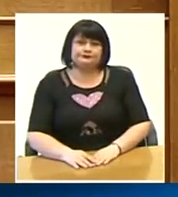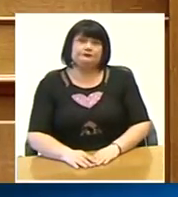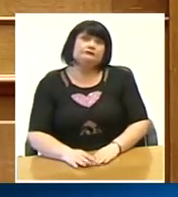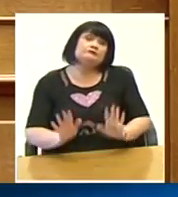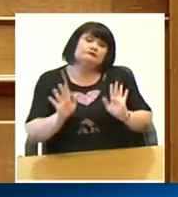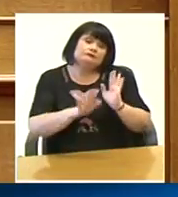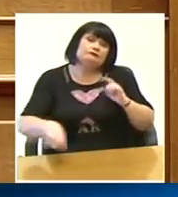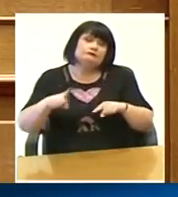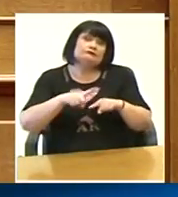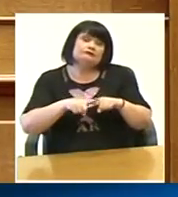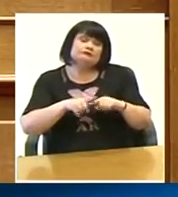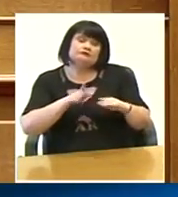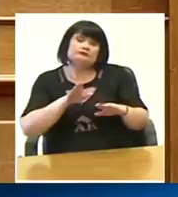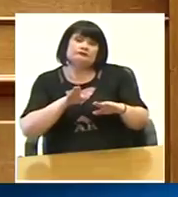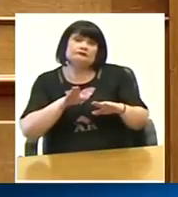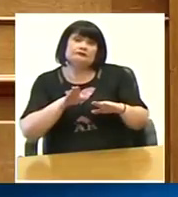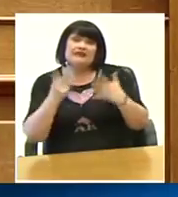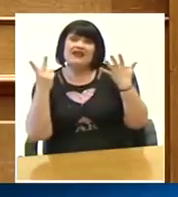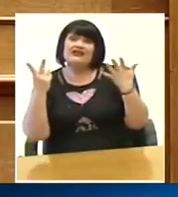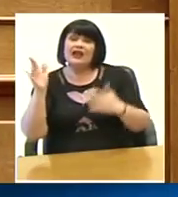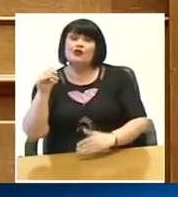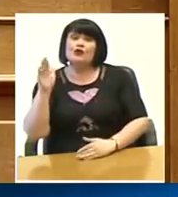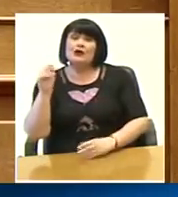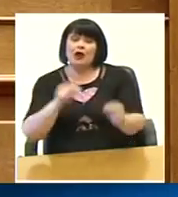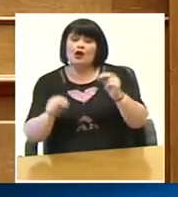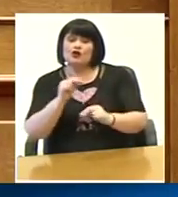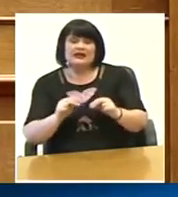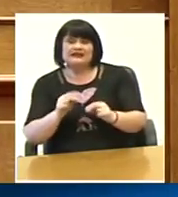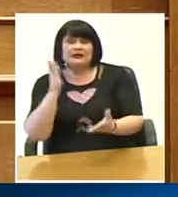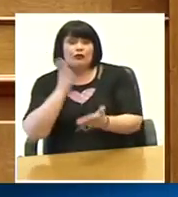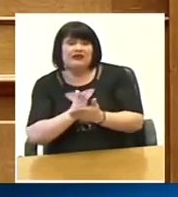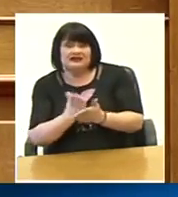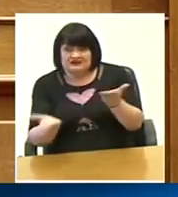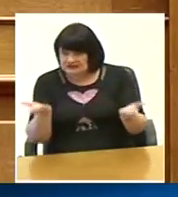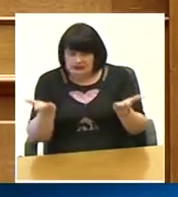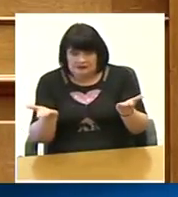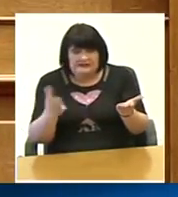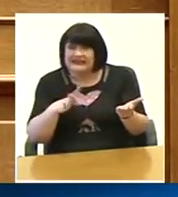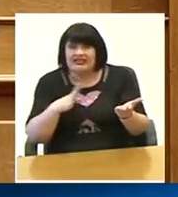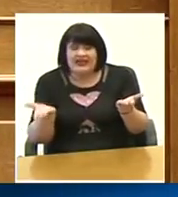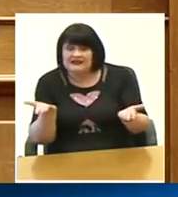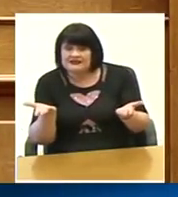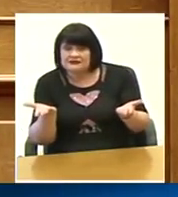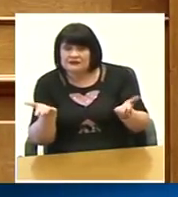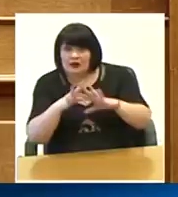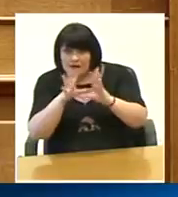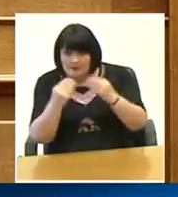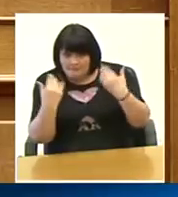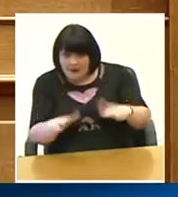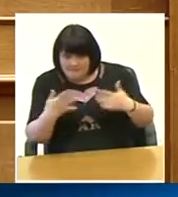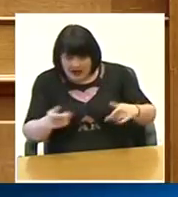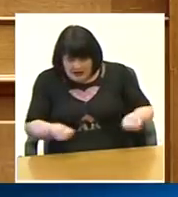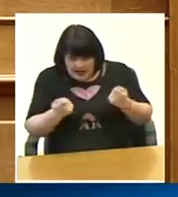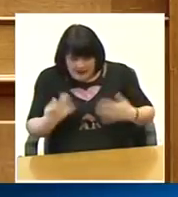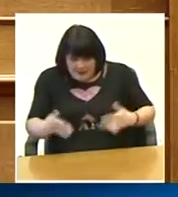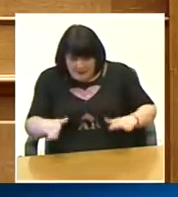ελληνικού λαού αύριο στις 7 Ιουλίου να διαλέξει αν όλα αυτά τα οποία έχουν υλοποιηθεί ή υλοποιούνται